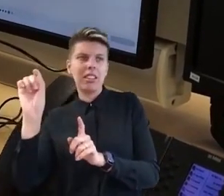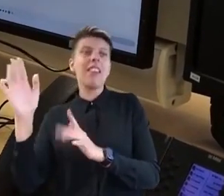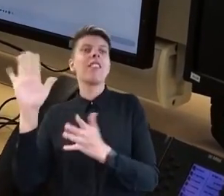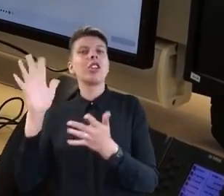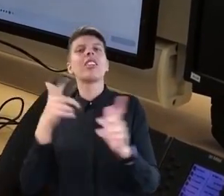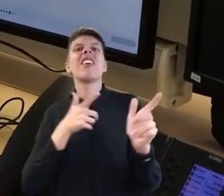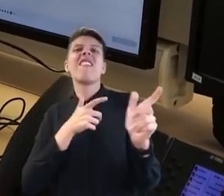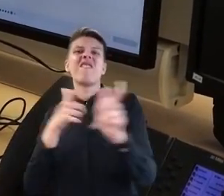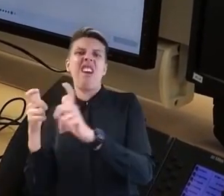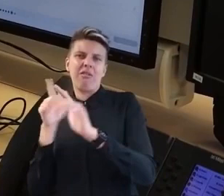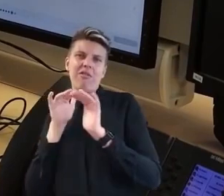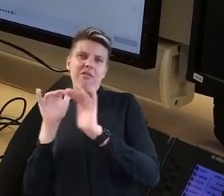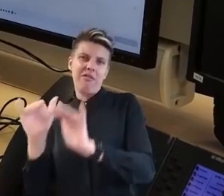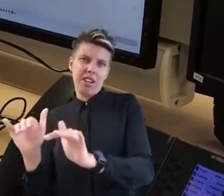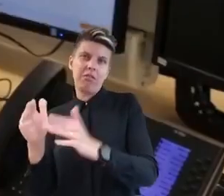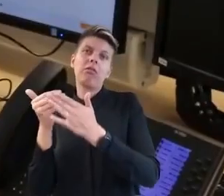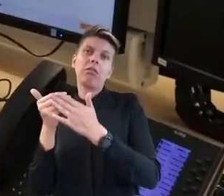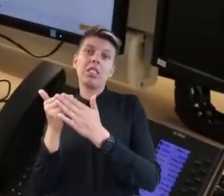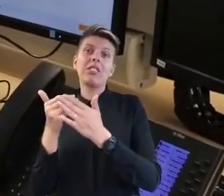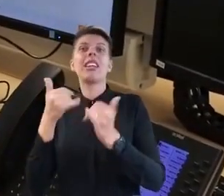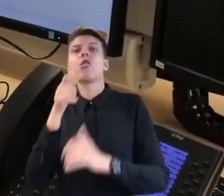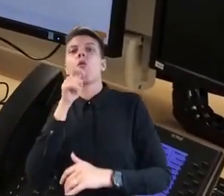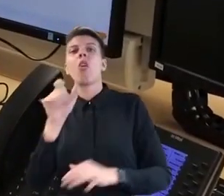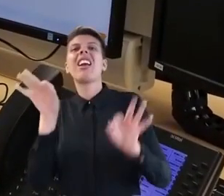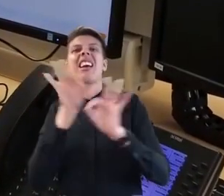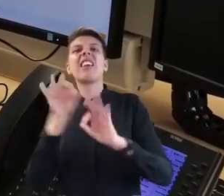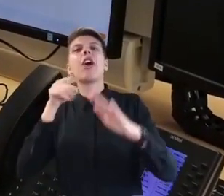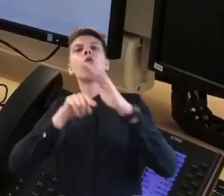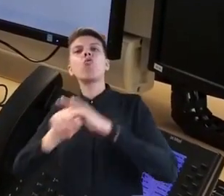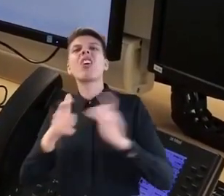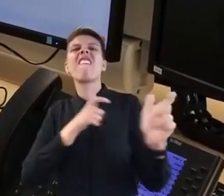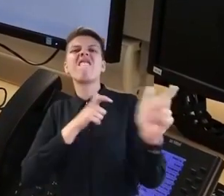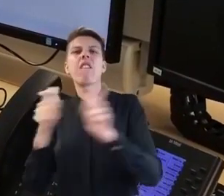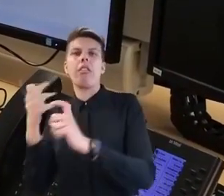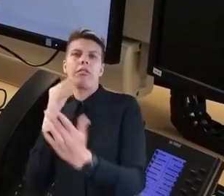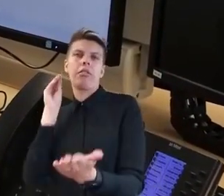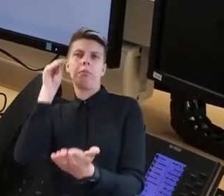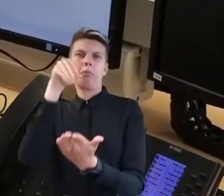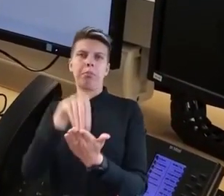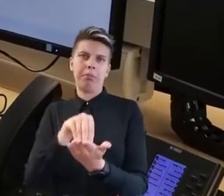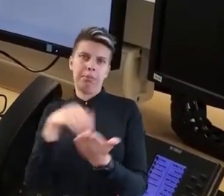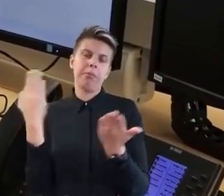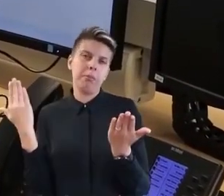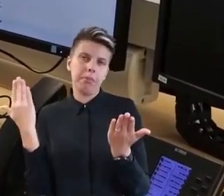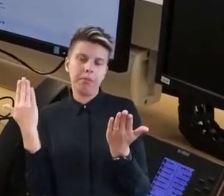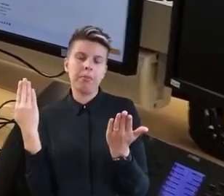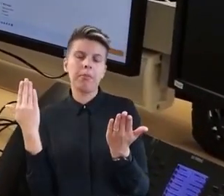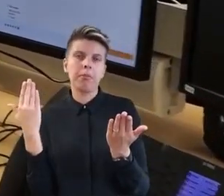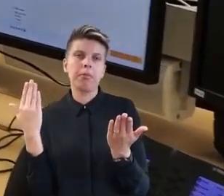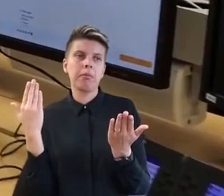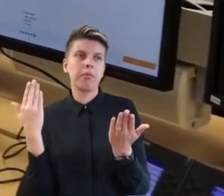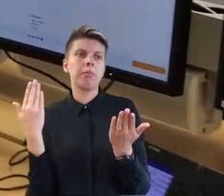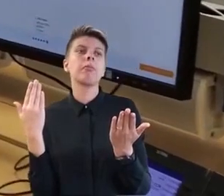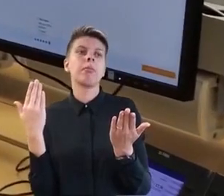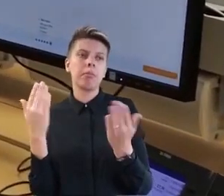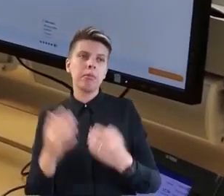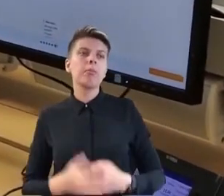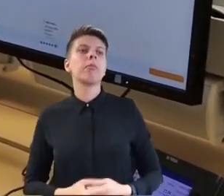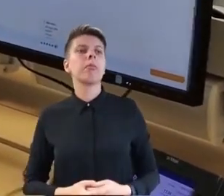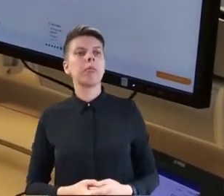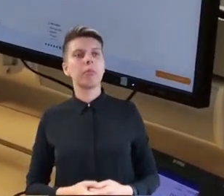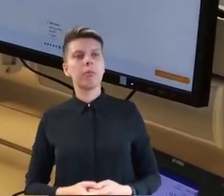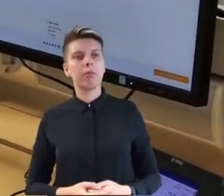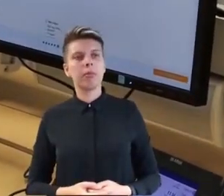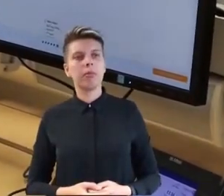Waffenwirkung war. wir sagen Gefahr durch Waffen. Der Kollege geht jetzt in den nächsten Arbeitsschritt, in dem er im Prinzip